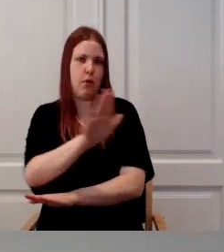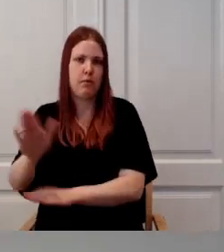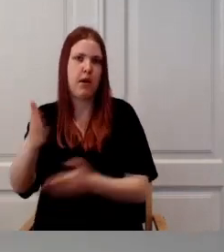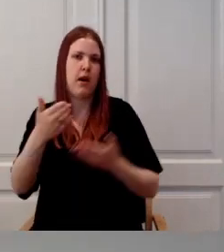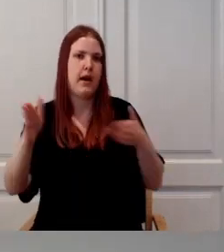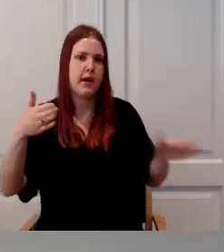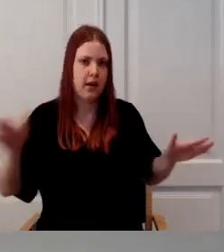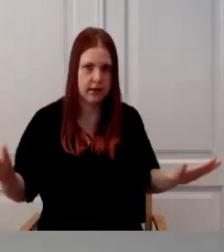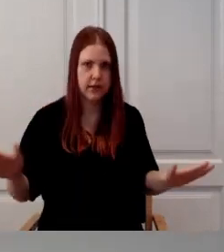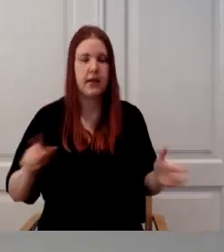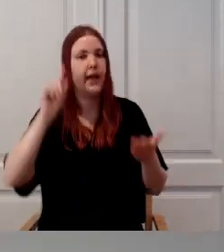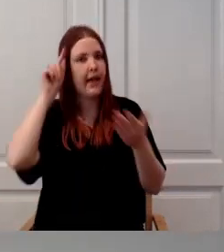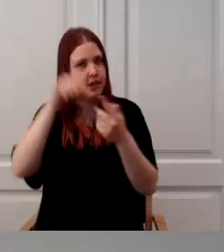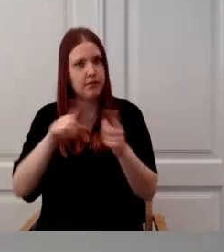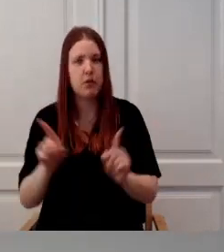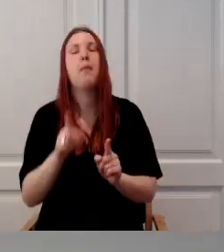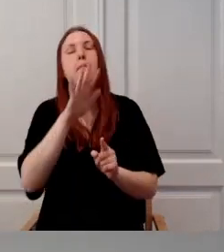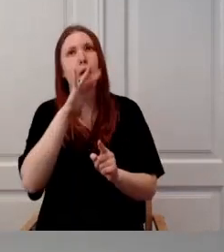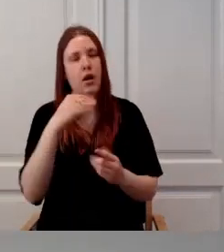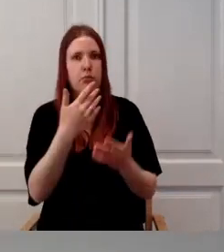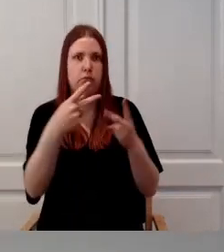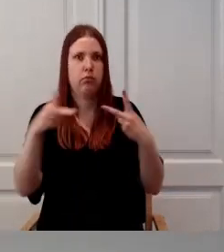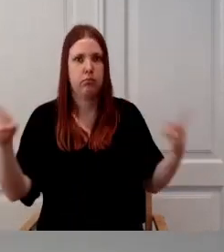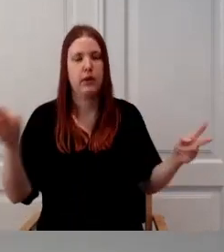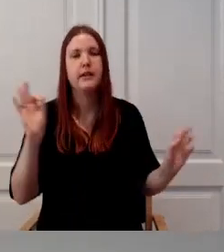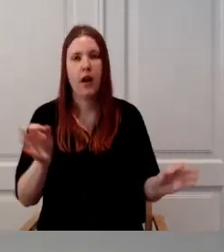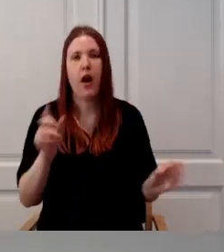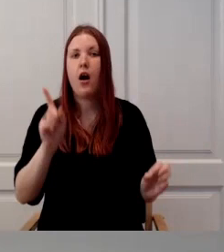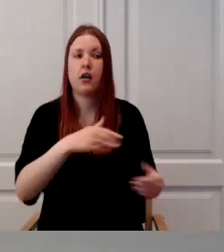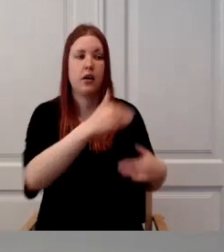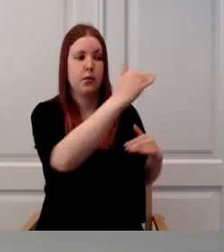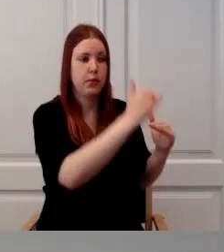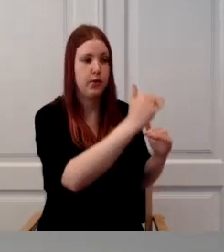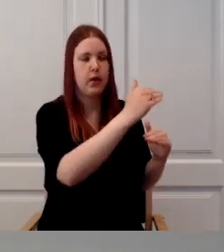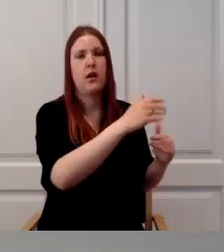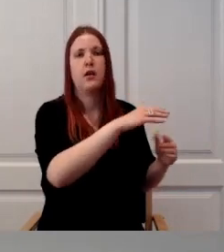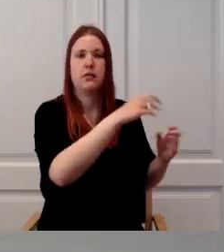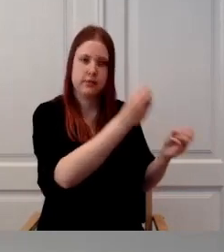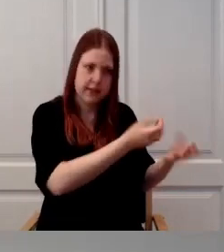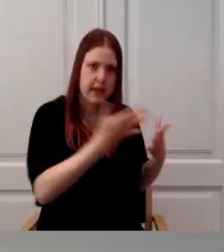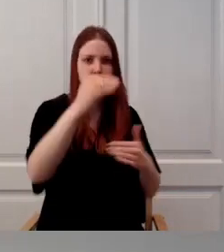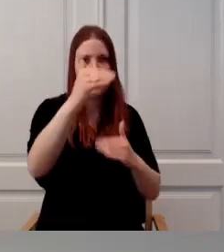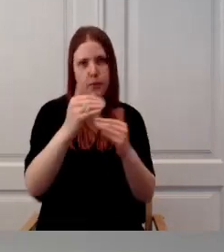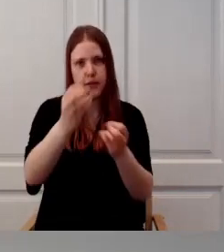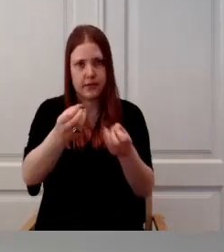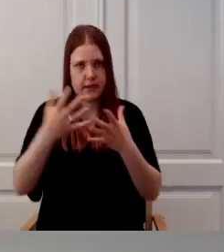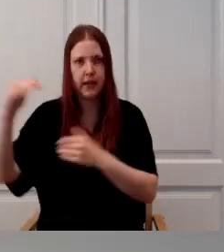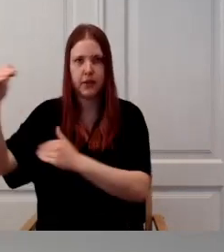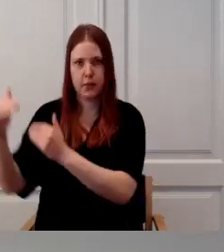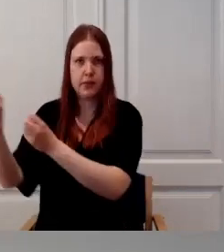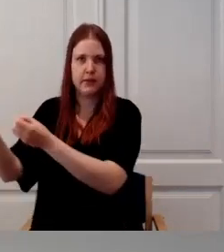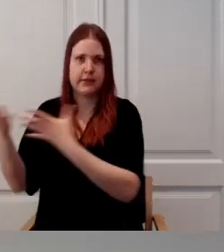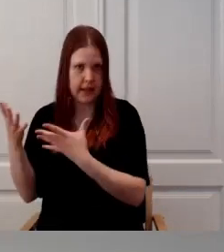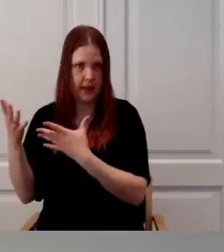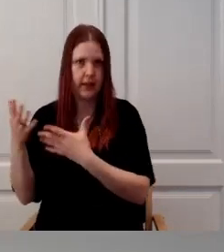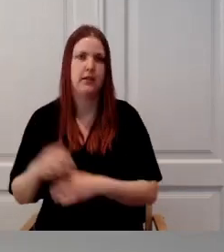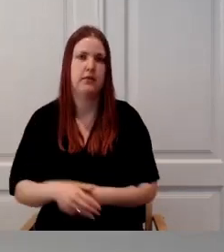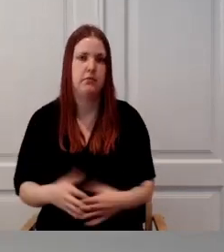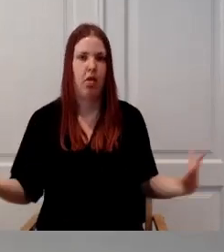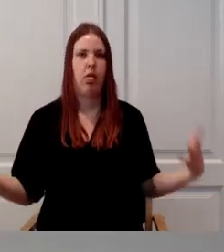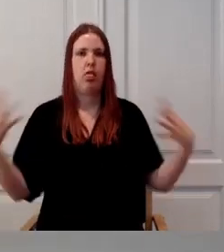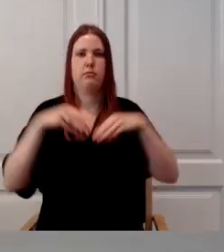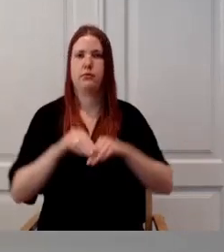konkreetsemad, arusaadavamad, põhendatamad ja nii edasi. Teine oluline muudatus on siis see, et me lähme